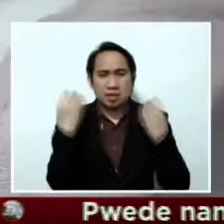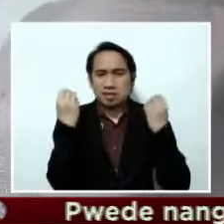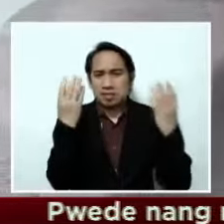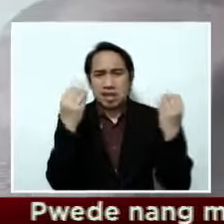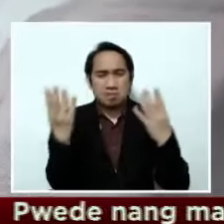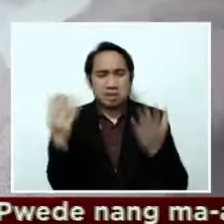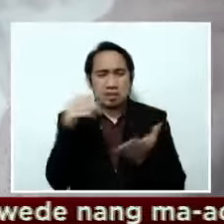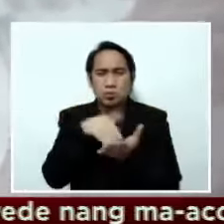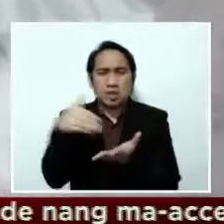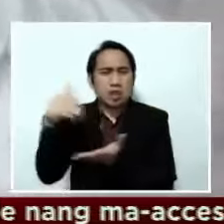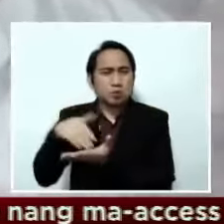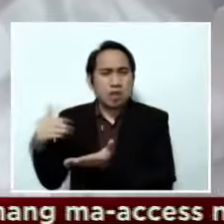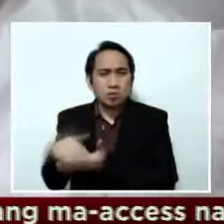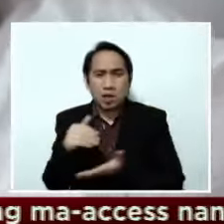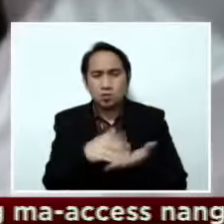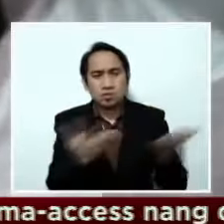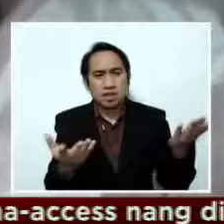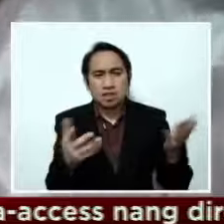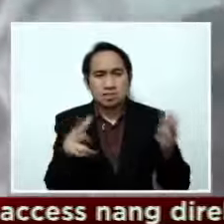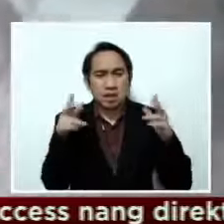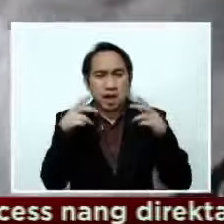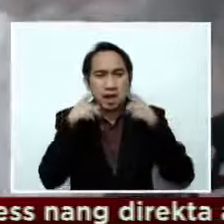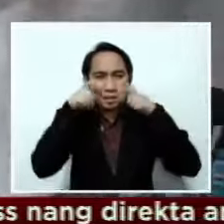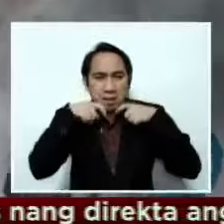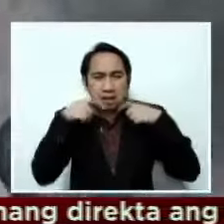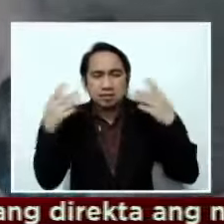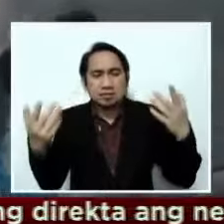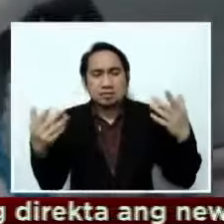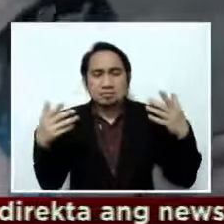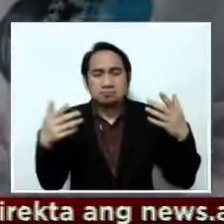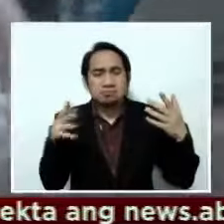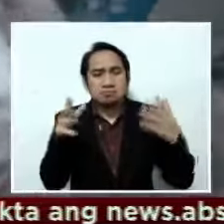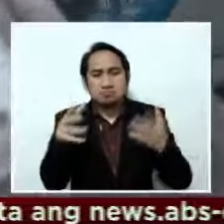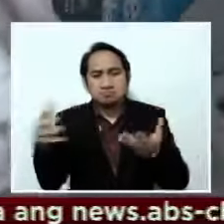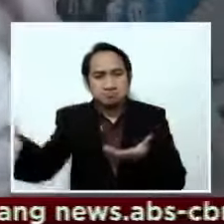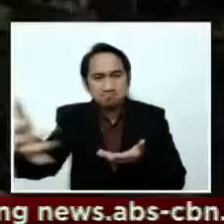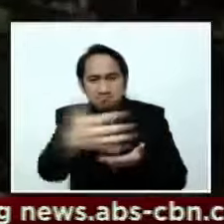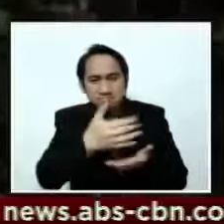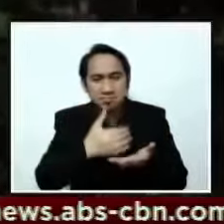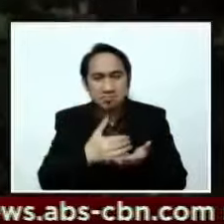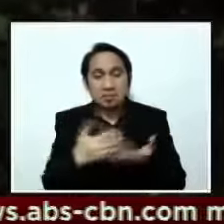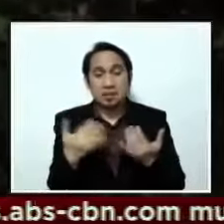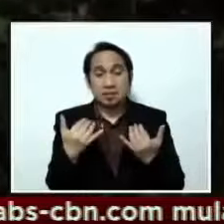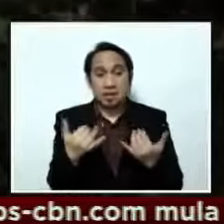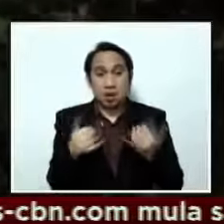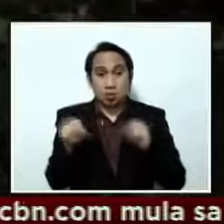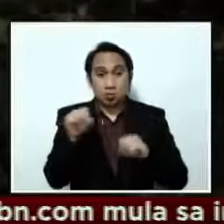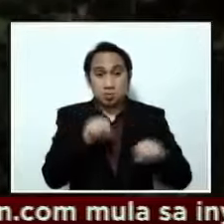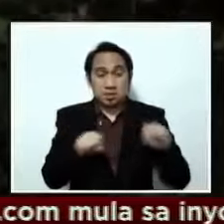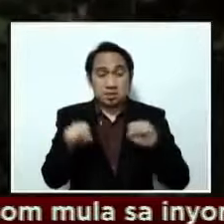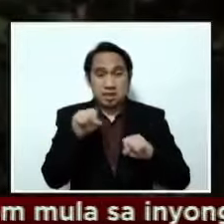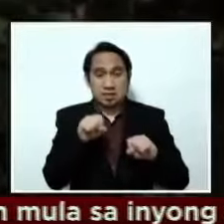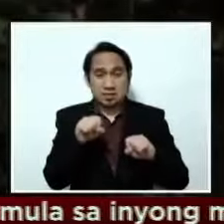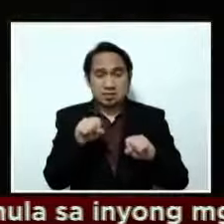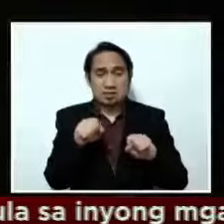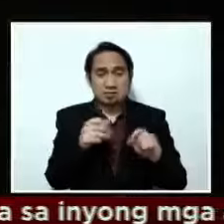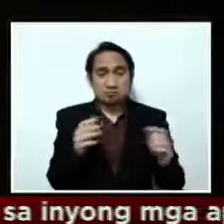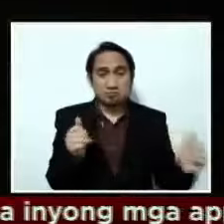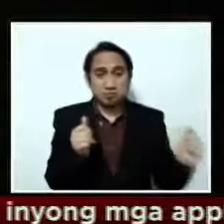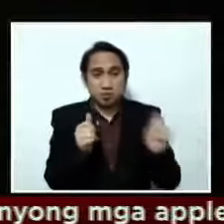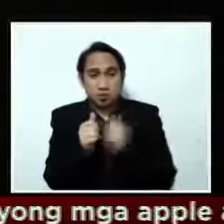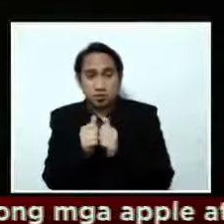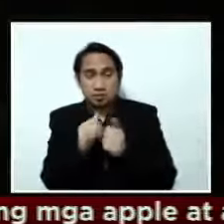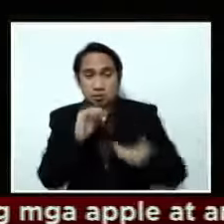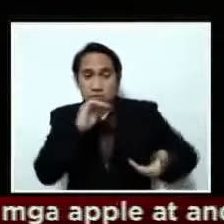-aaralan ng virus hunters mula sa University of the Philippines Los Baños at sa tulong ng mga scientists mula sa Japan. May